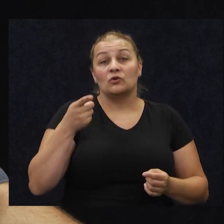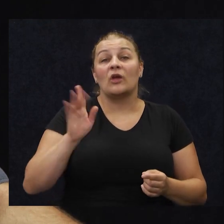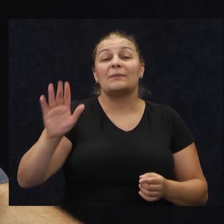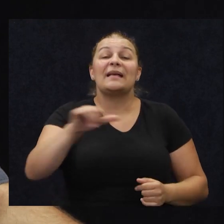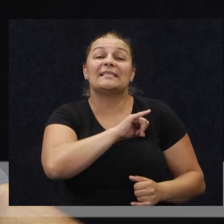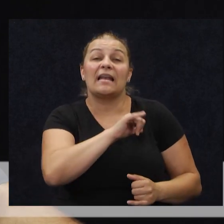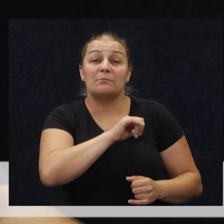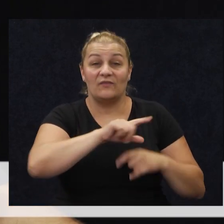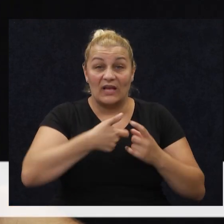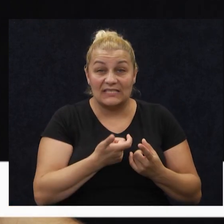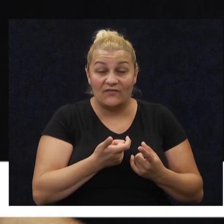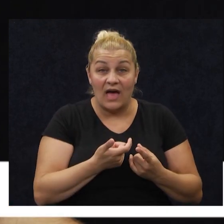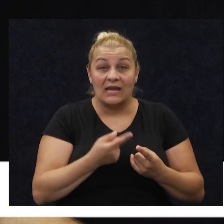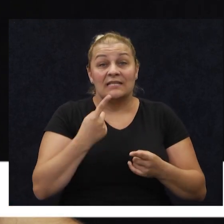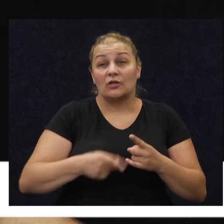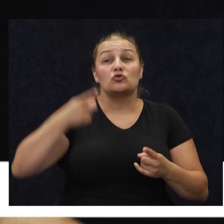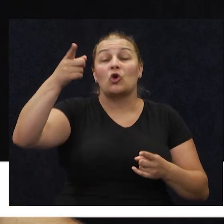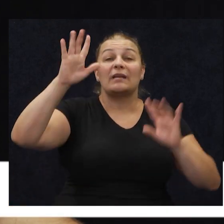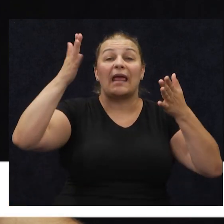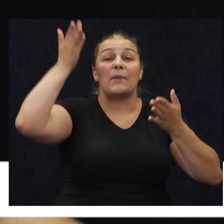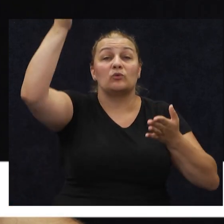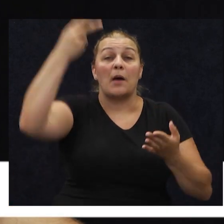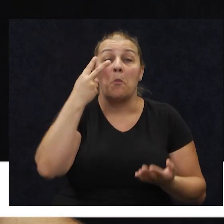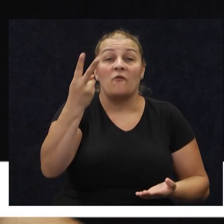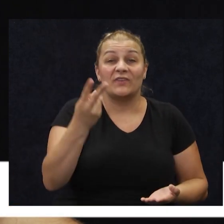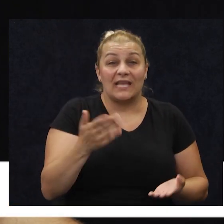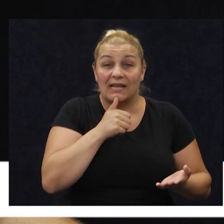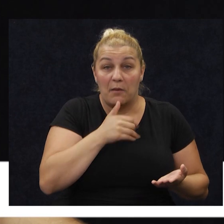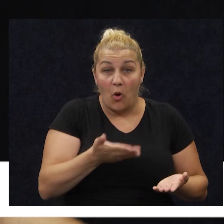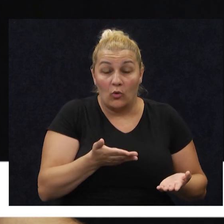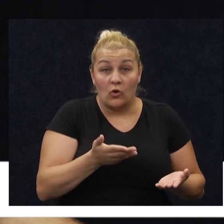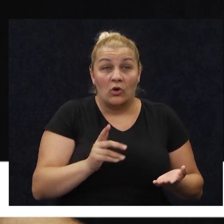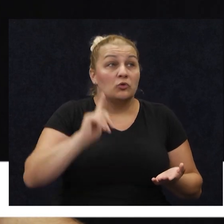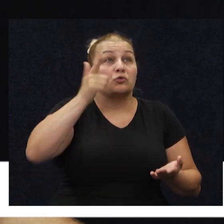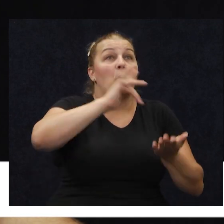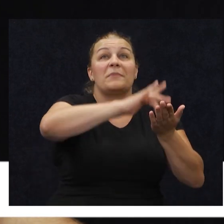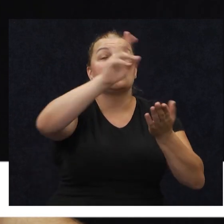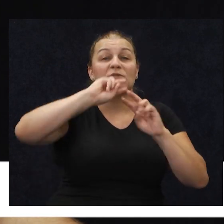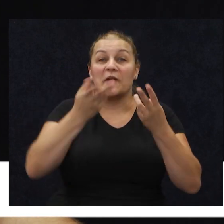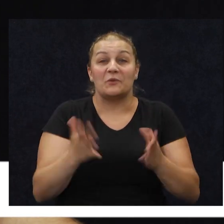interesantna stvar, jer to nemaju priliku vidjeti negdje drugo na svijetu.